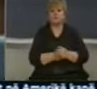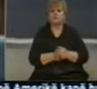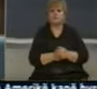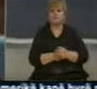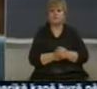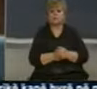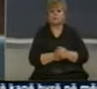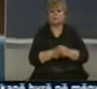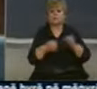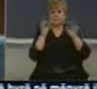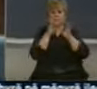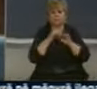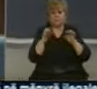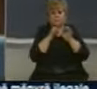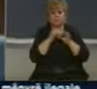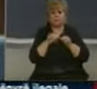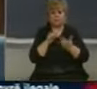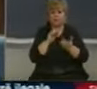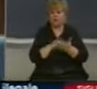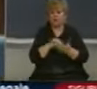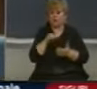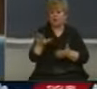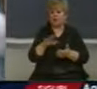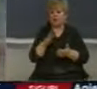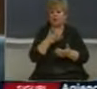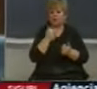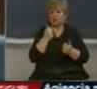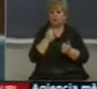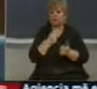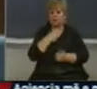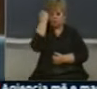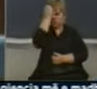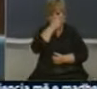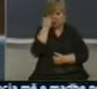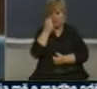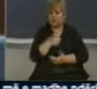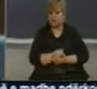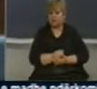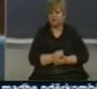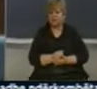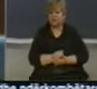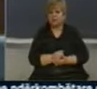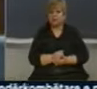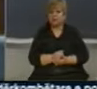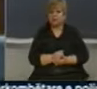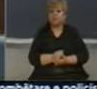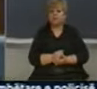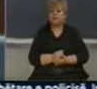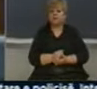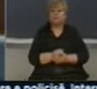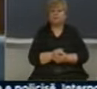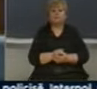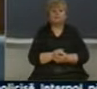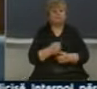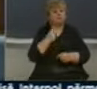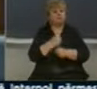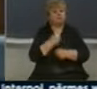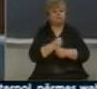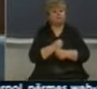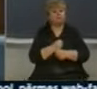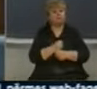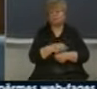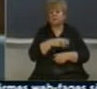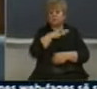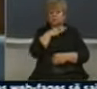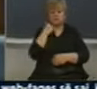most kemi personat pa regjistrum në Kosovë dhe tjetë një punë më proaktive nga gjithë mekanizmat